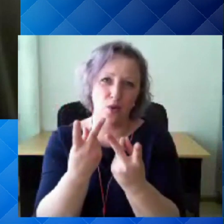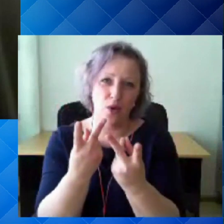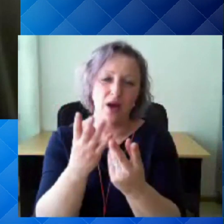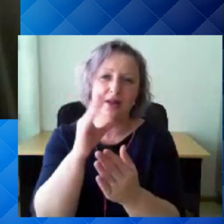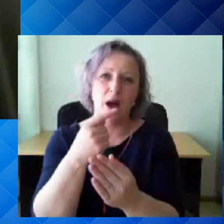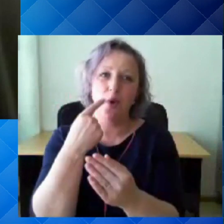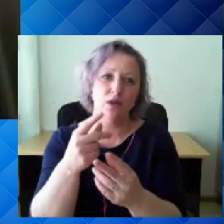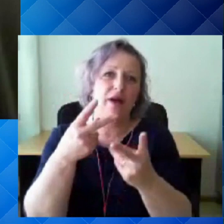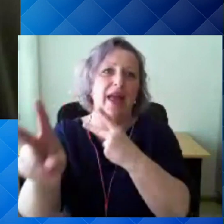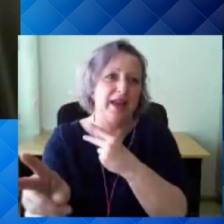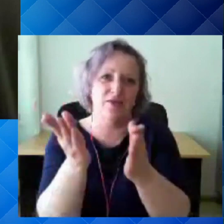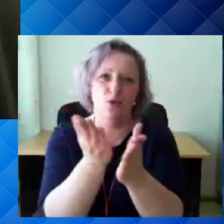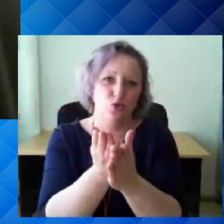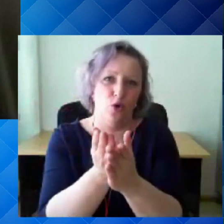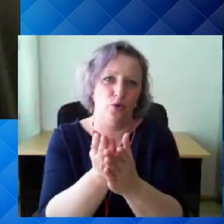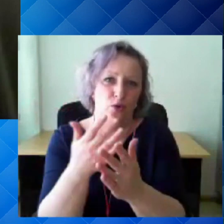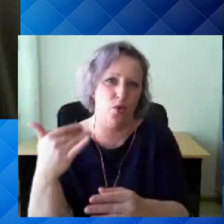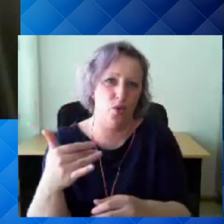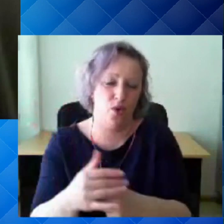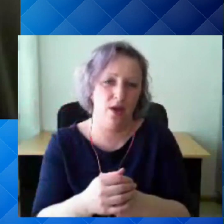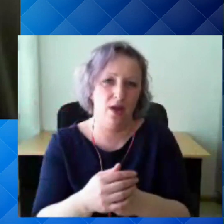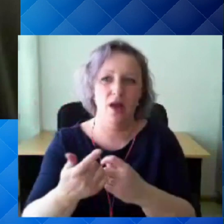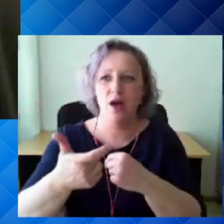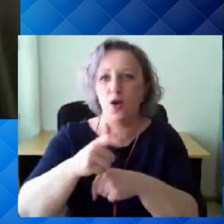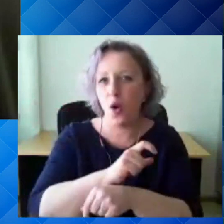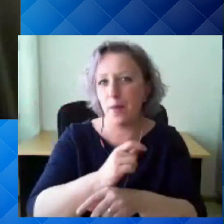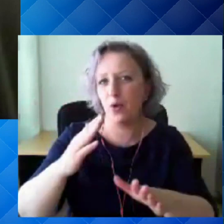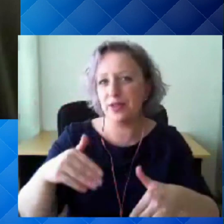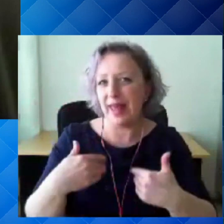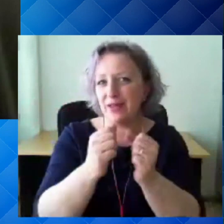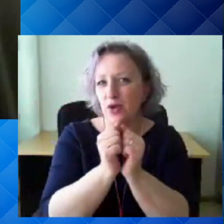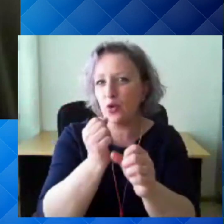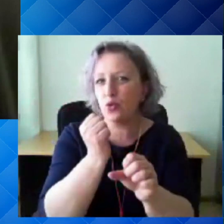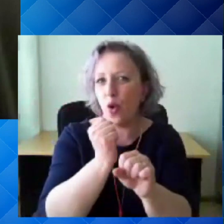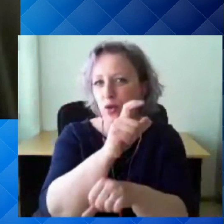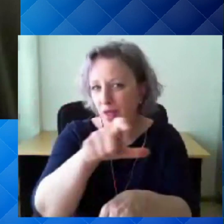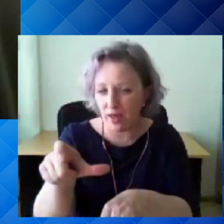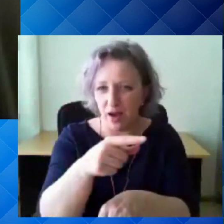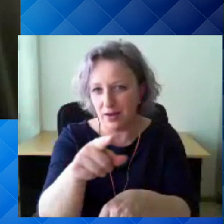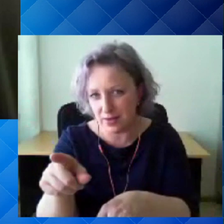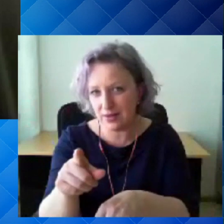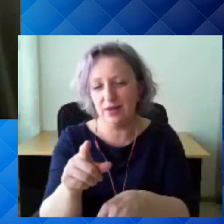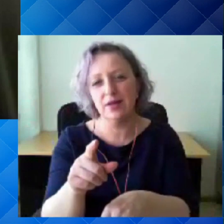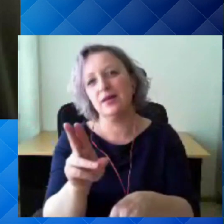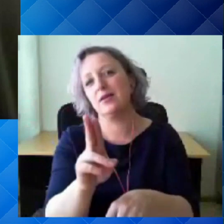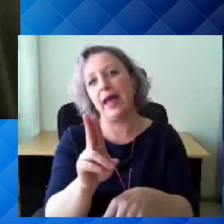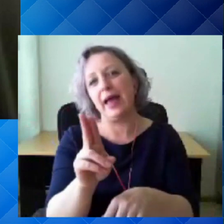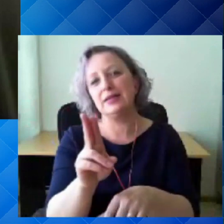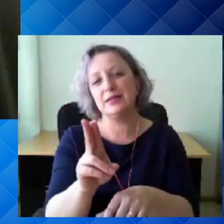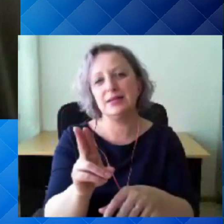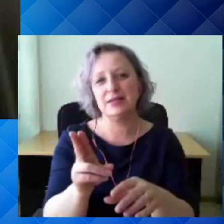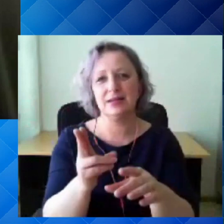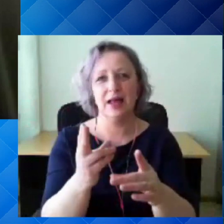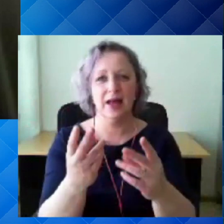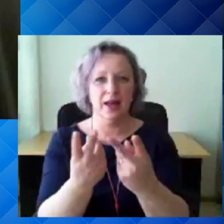olulist vahet teeb. Et pigem tervisvõju töötajad, kes siis teostavad aerosoole